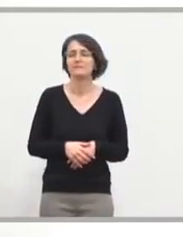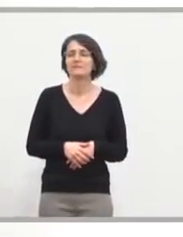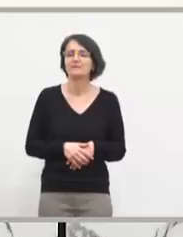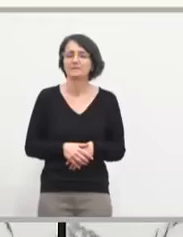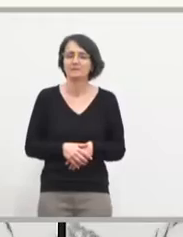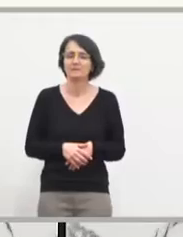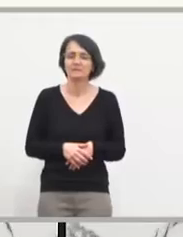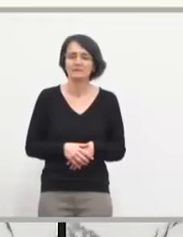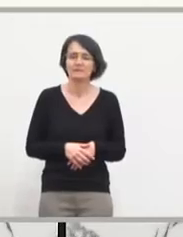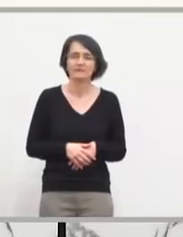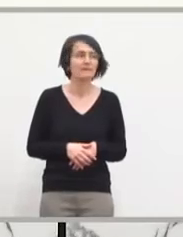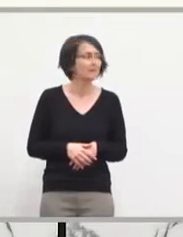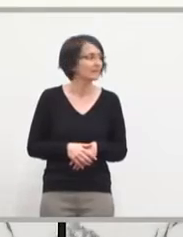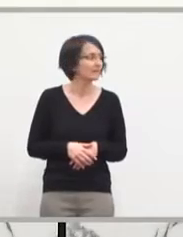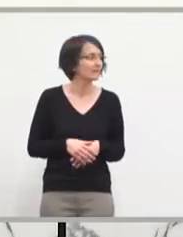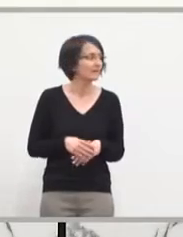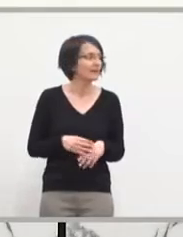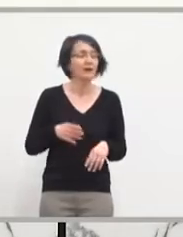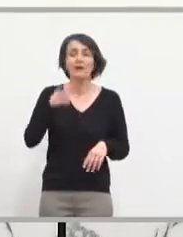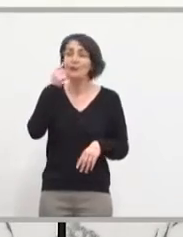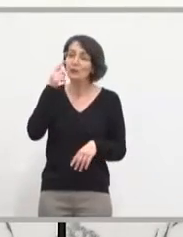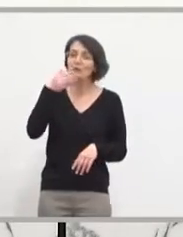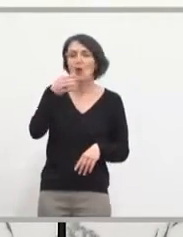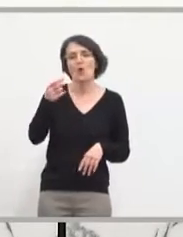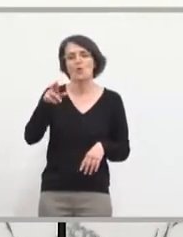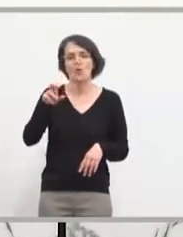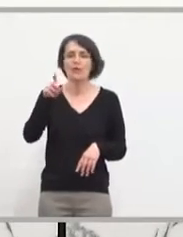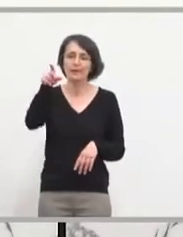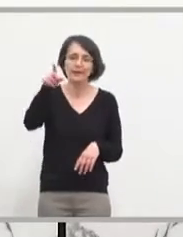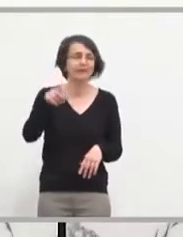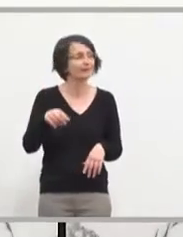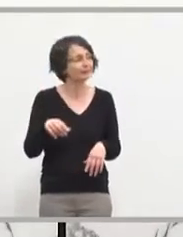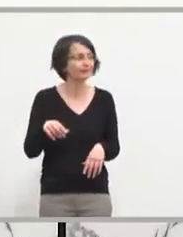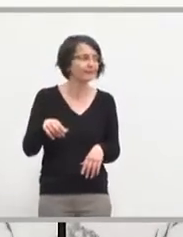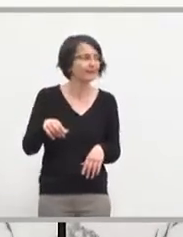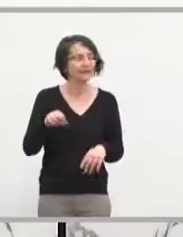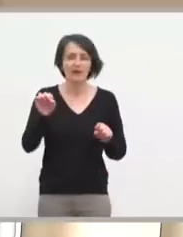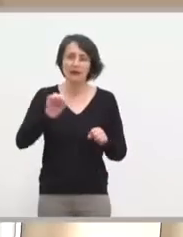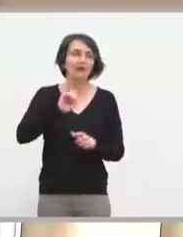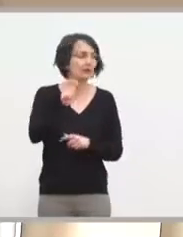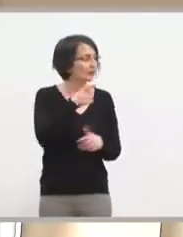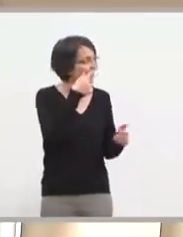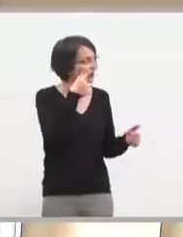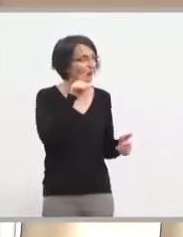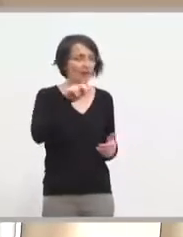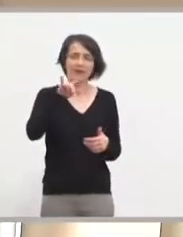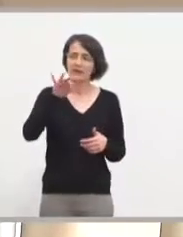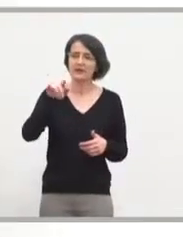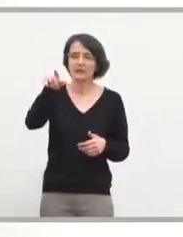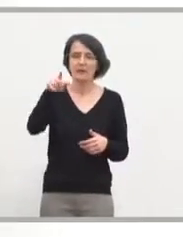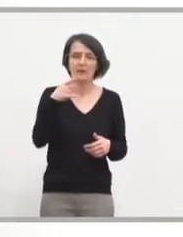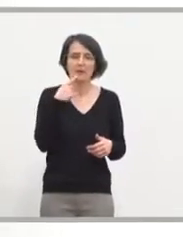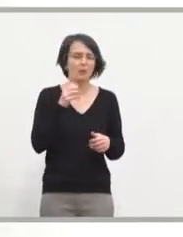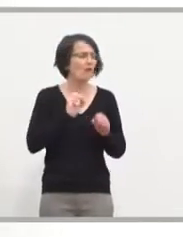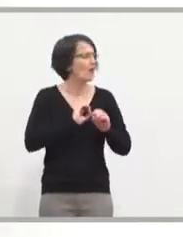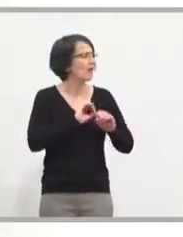Bien, je donne la parole à... Alors, Monsieur Mour, parce qu'il a été mis en cause. Monsieur Mour, et ensuite, Max Lévita. Je laisserai à Madame